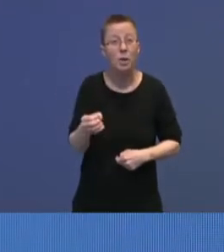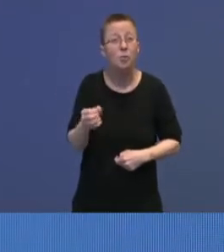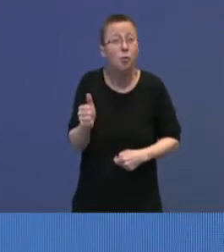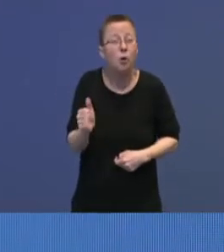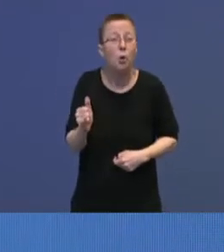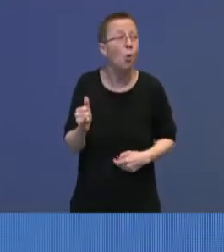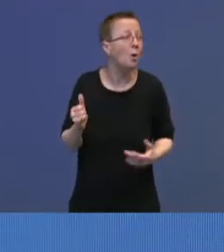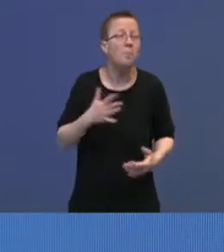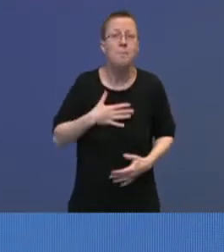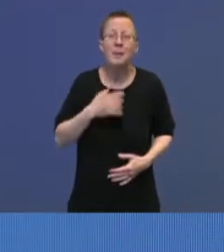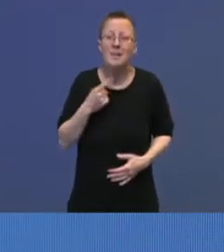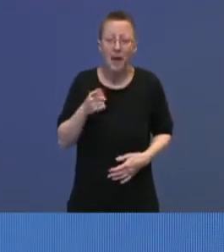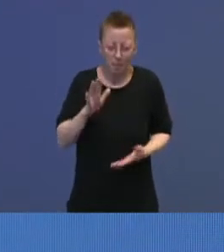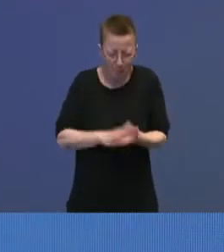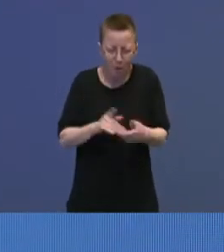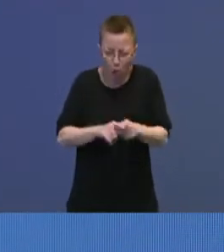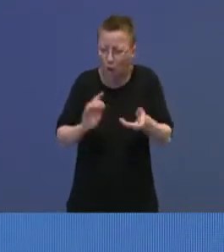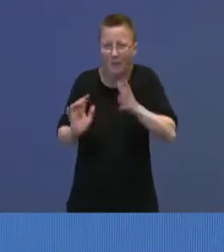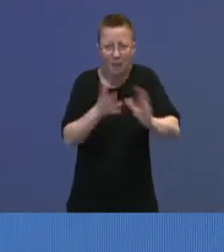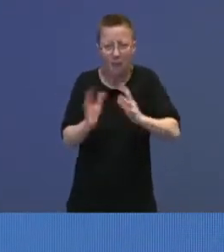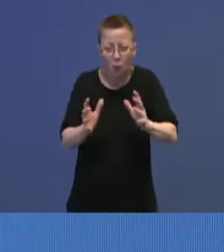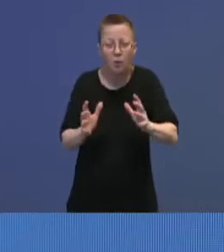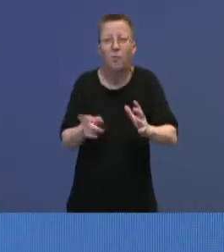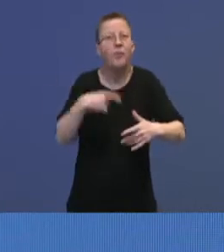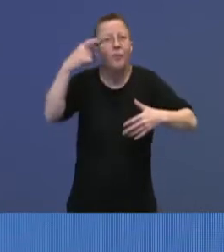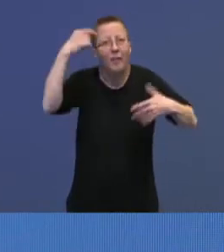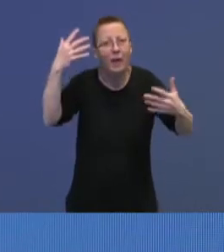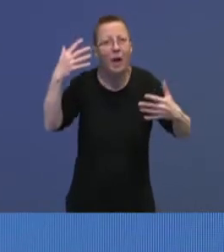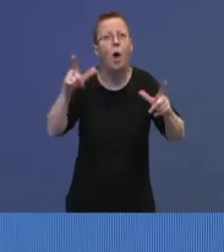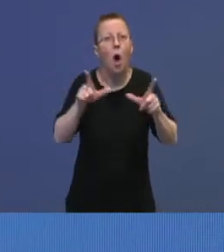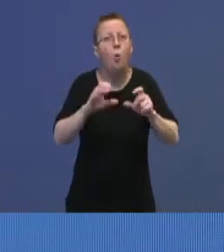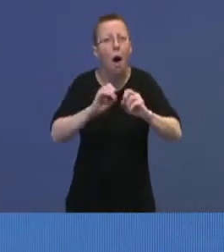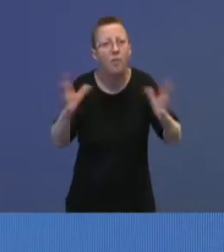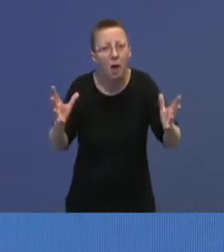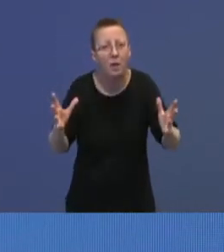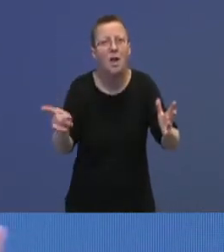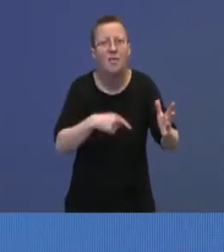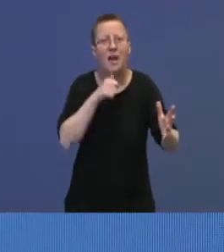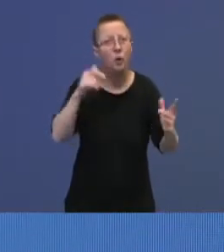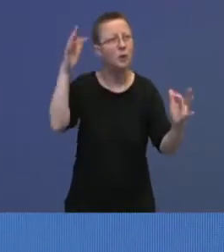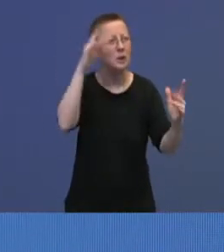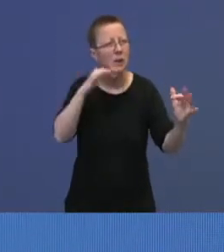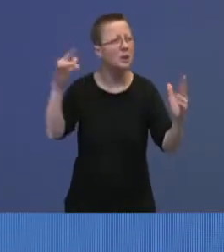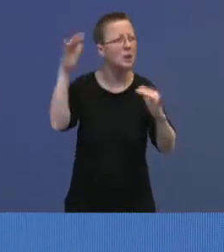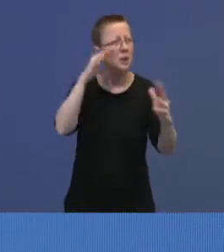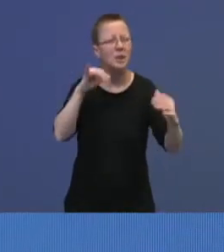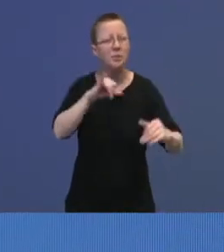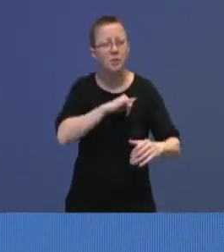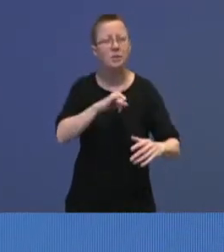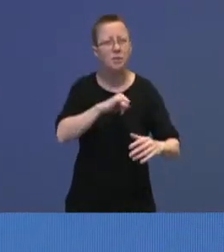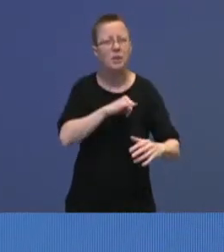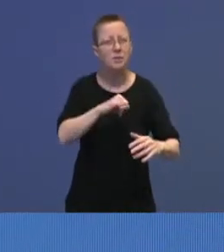med den situasjonen som er, så er det uavklart. Og da må vi tenke igjennom hva som skal til hvis